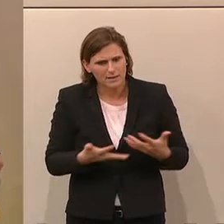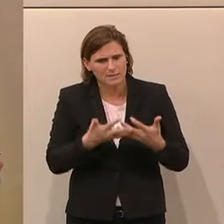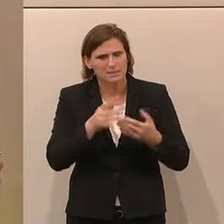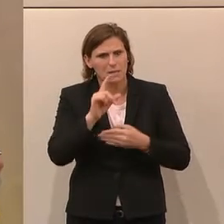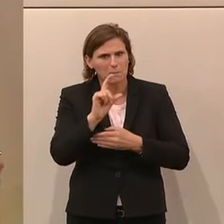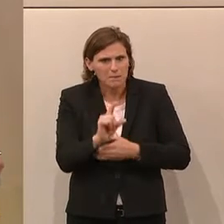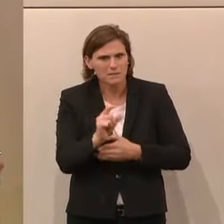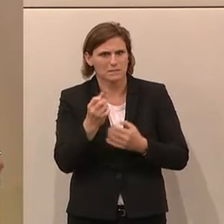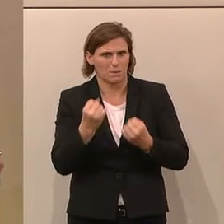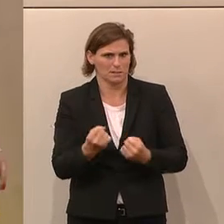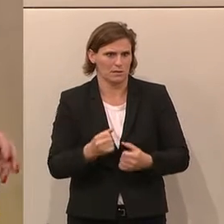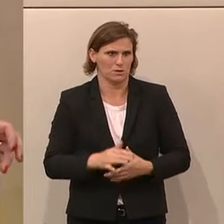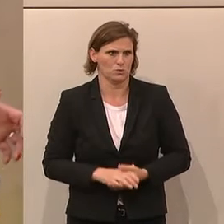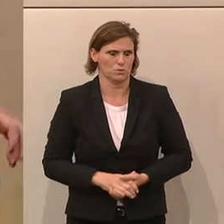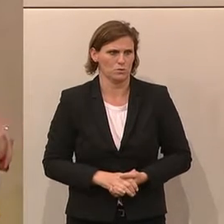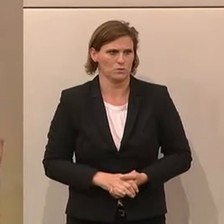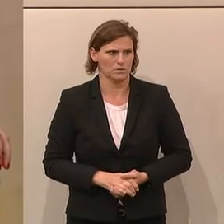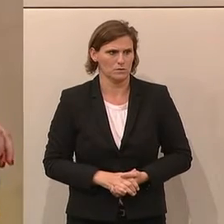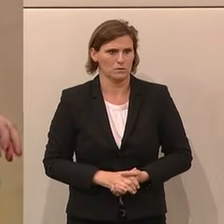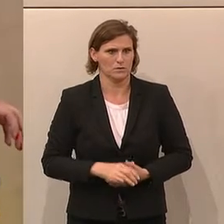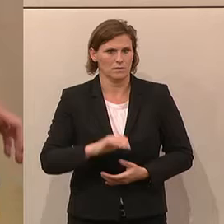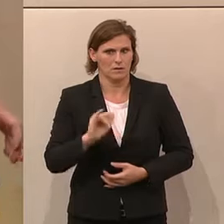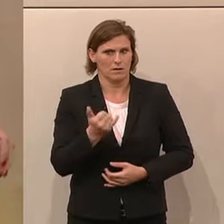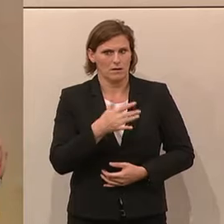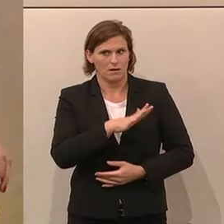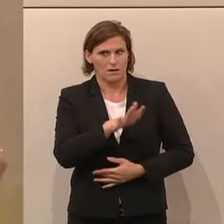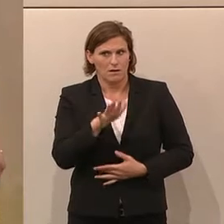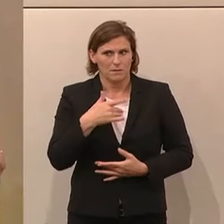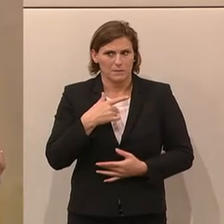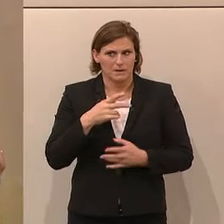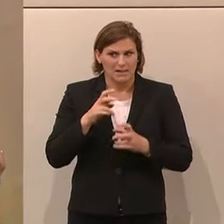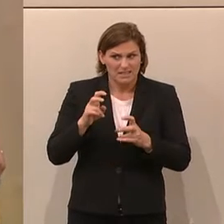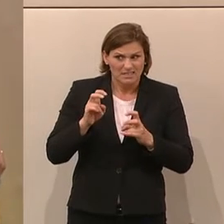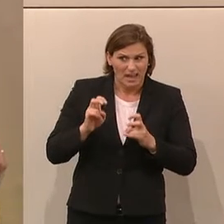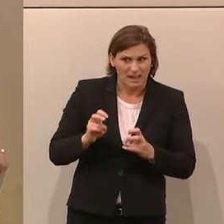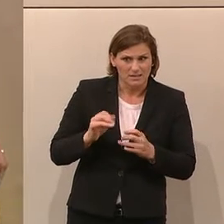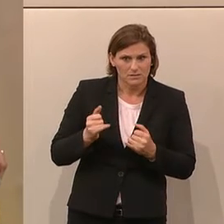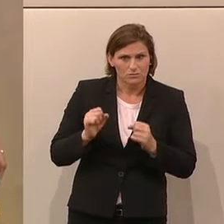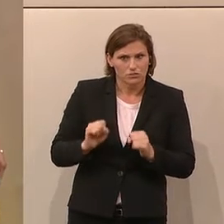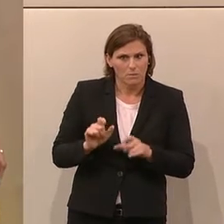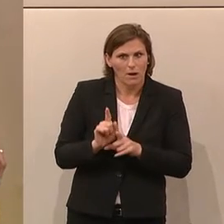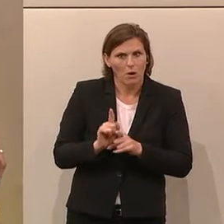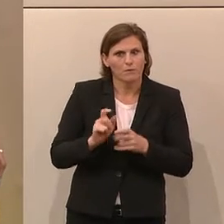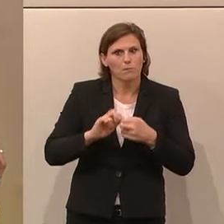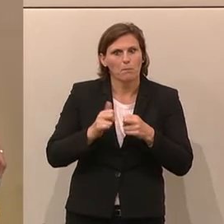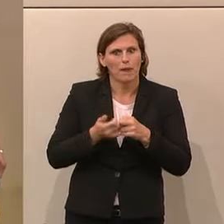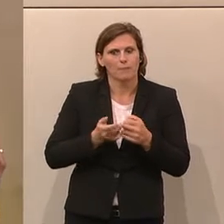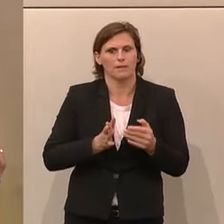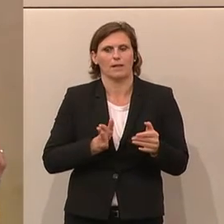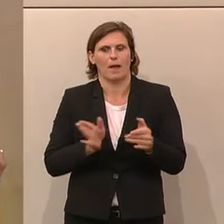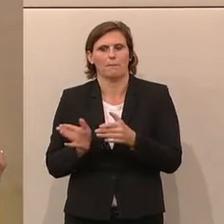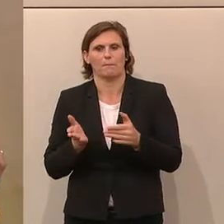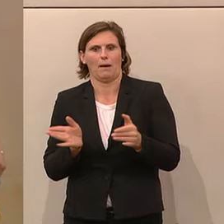Mindesteabsicherung. Ja, Sie lenken mit dieser Neiddebatte ständig eben von den wirklichen Problemen ab.